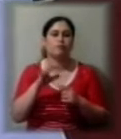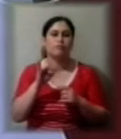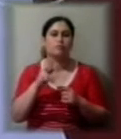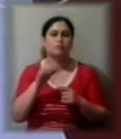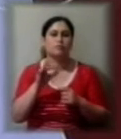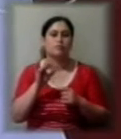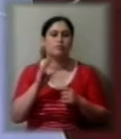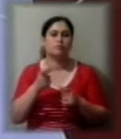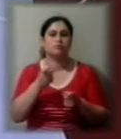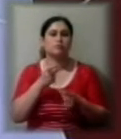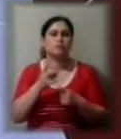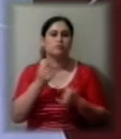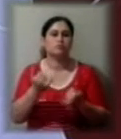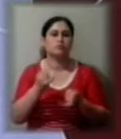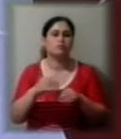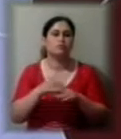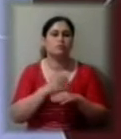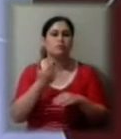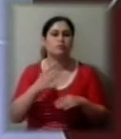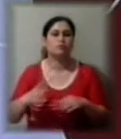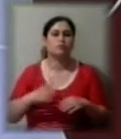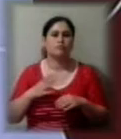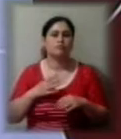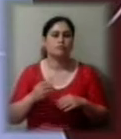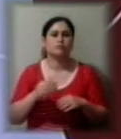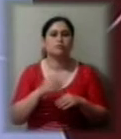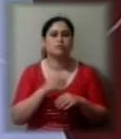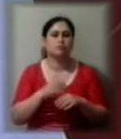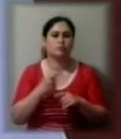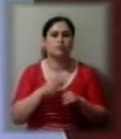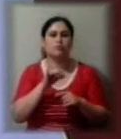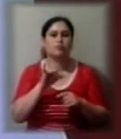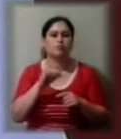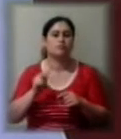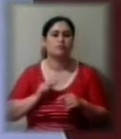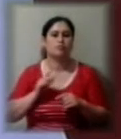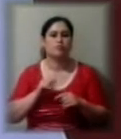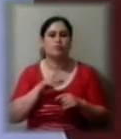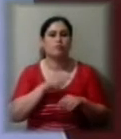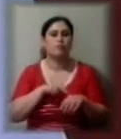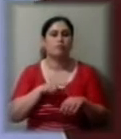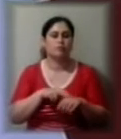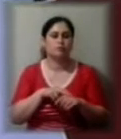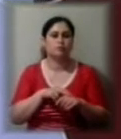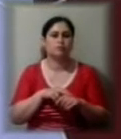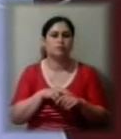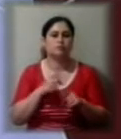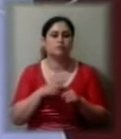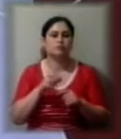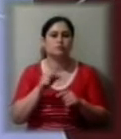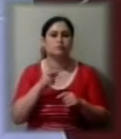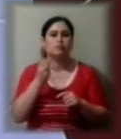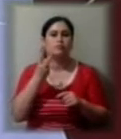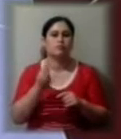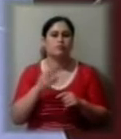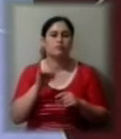нинішній чоловік його колишньої дружини. Підозрюваний працював у правоохоронних органах. За два дні Володимир Чебукін